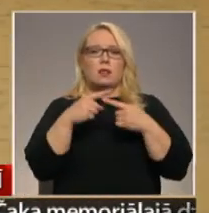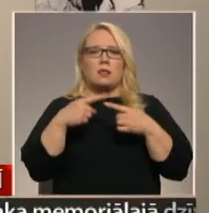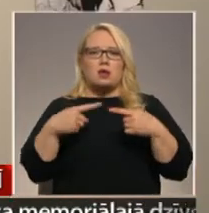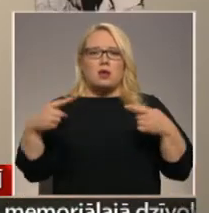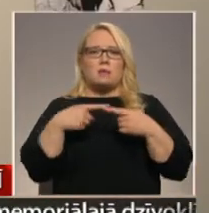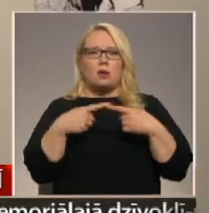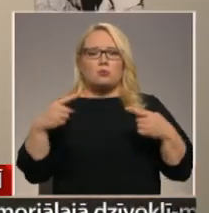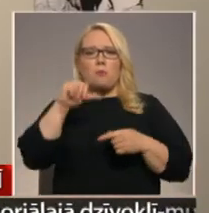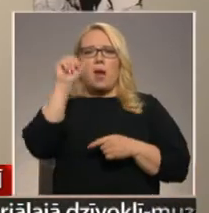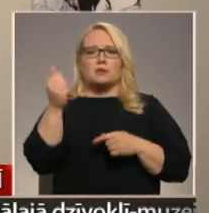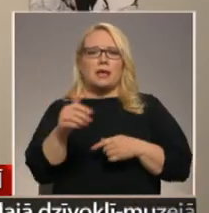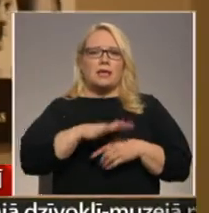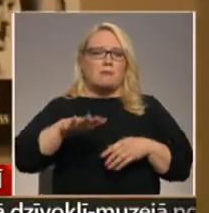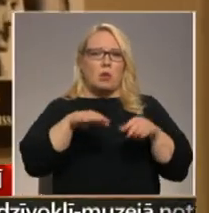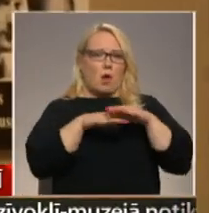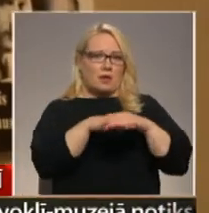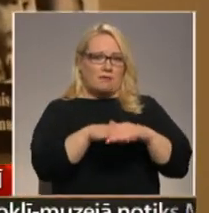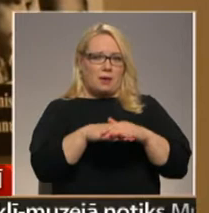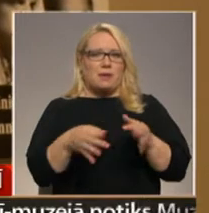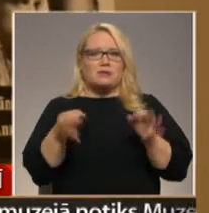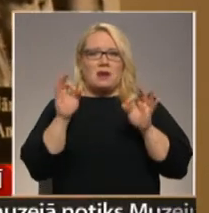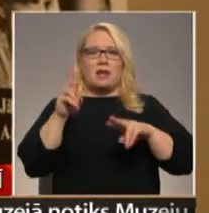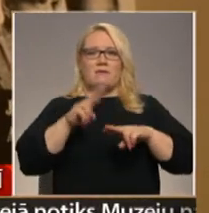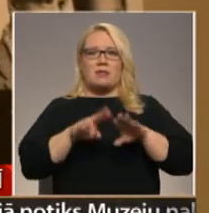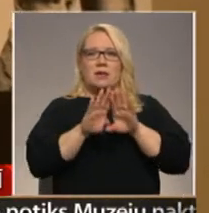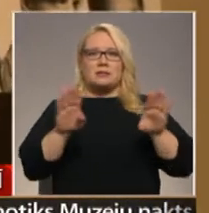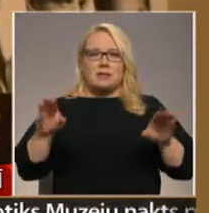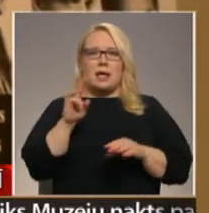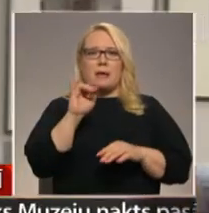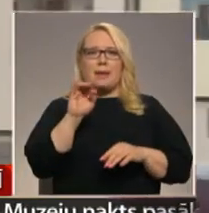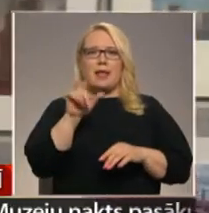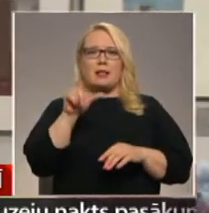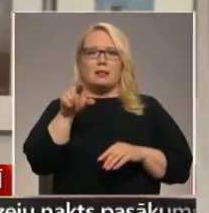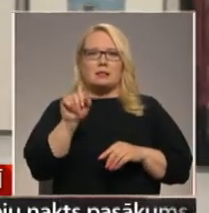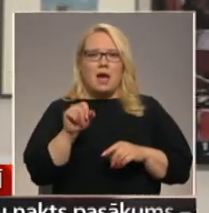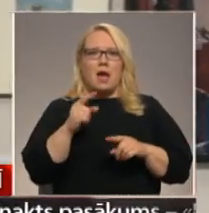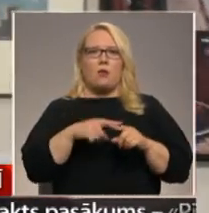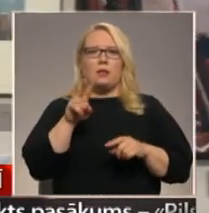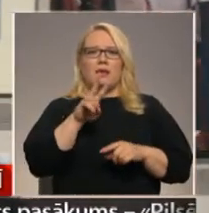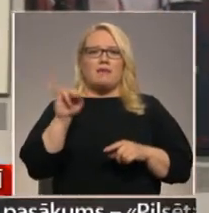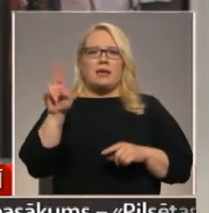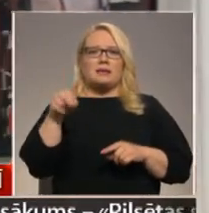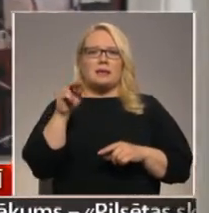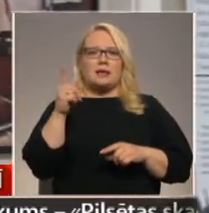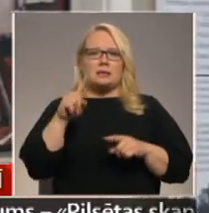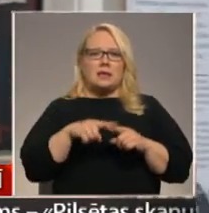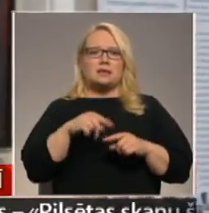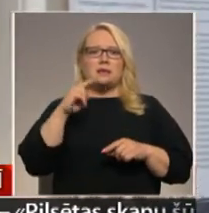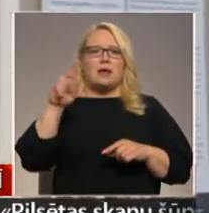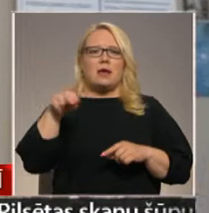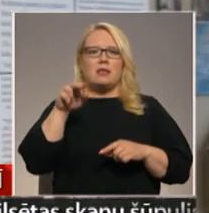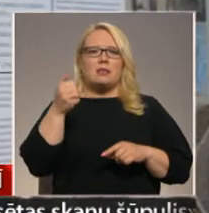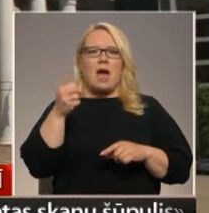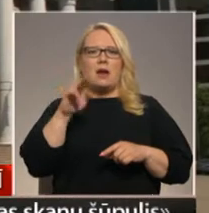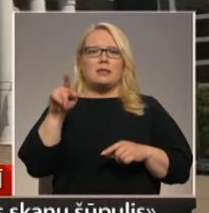ģimeņu arhīviem. Nozīmīga vieta izstādēja Frīdriha Milta, Sigurda Vīdzirkstes, Dainas Dagnijas, Voldemāra Avena Klāras Zāles un